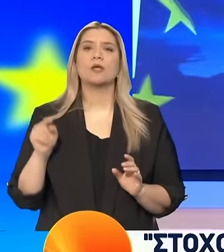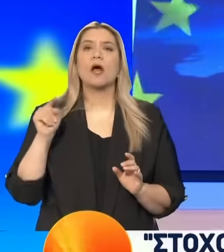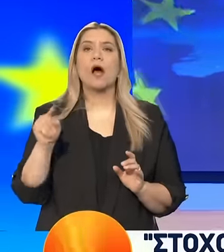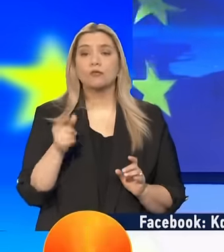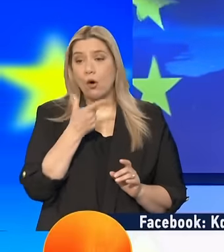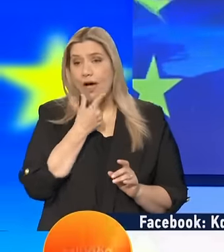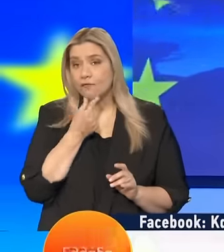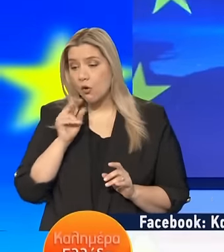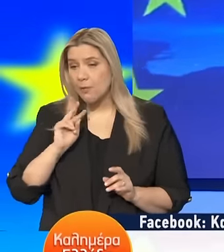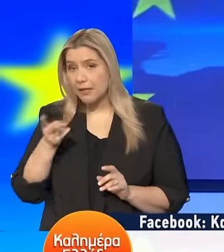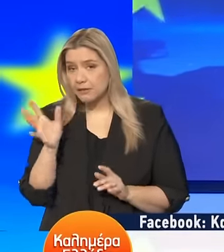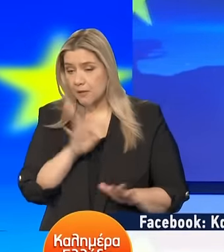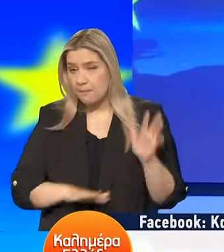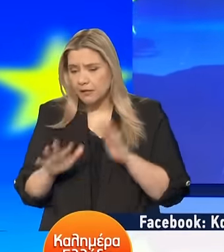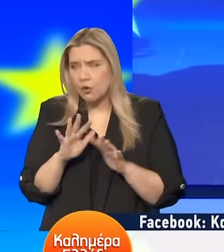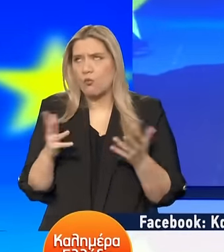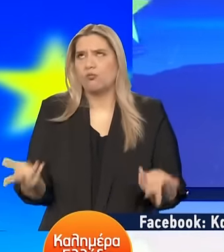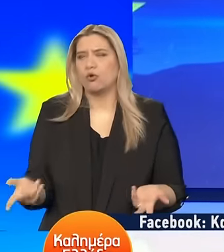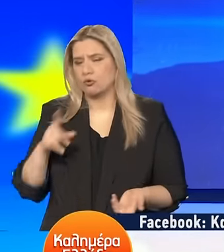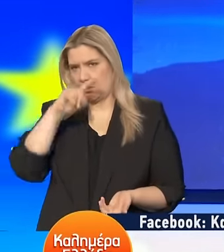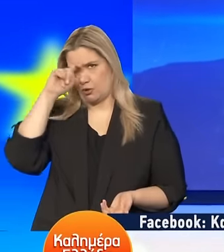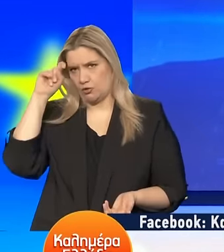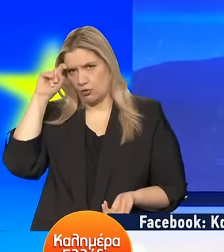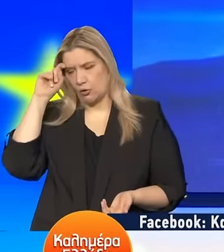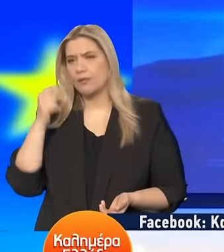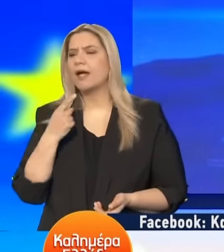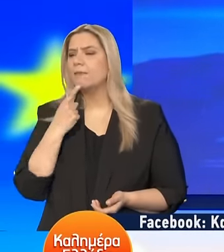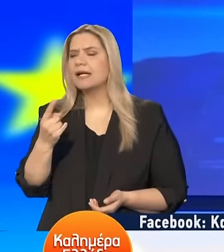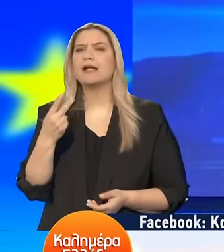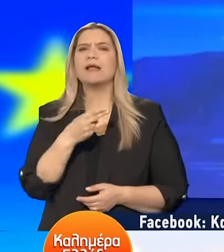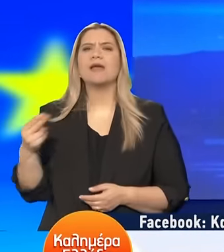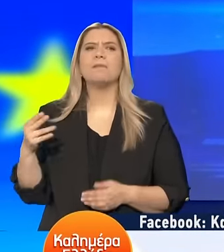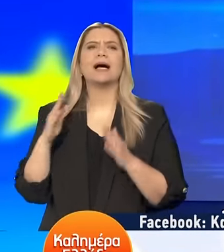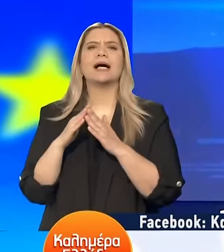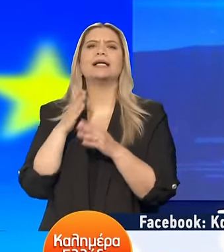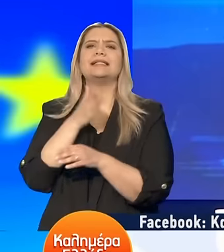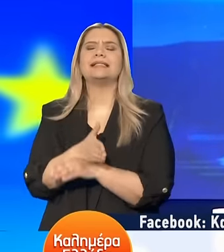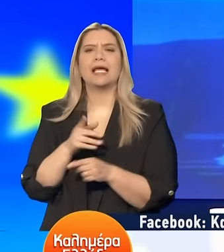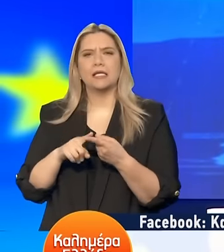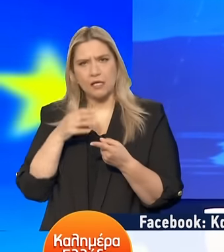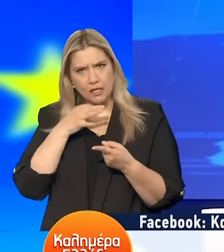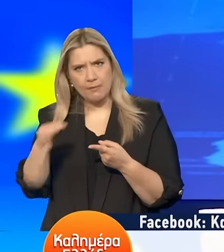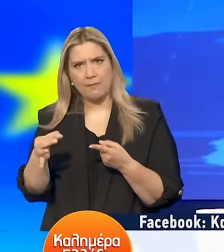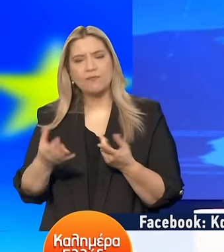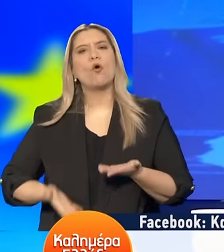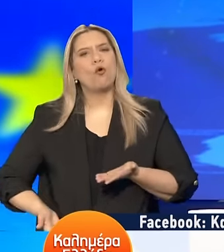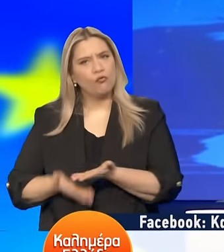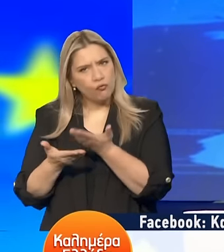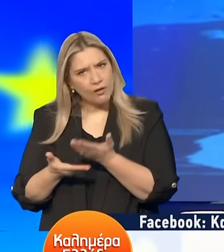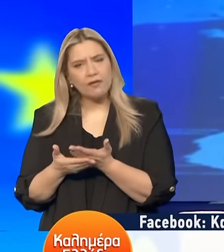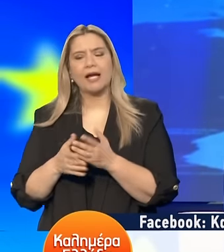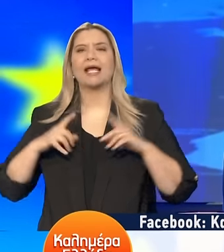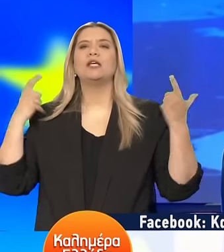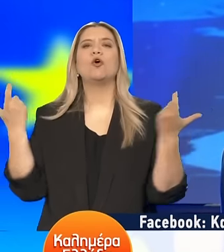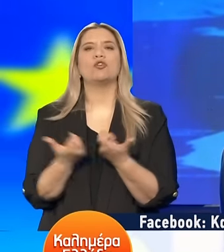και μαγική απάντηση Όλα τα μέτρα για τα οποία μιλήσαμε πριν Για τη στέγη παραδείγματος χάρη Βοηθούν τελικά Τις οικογένειες να κάνουν την απόφαση